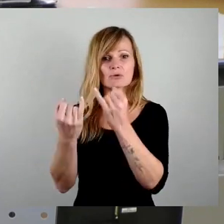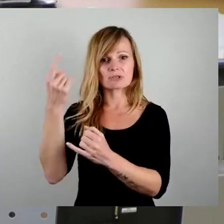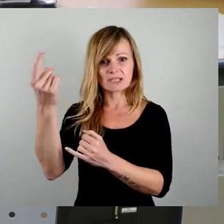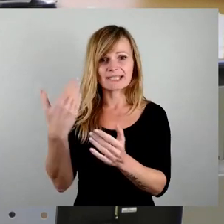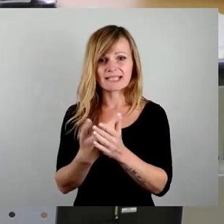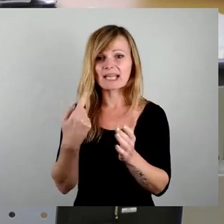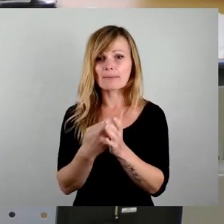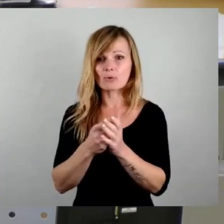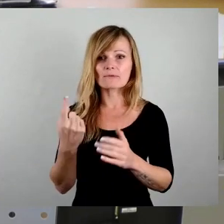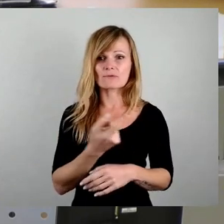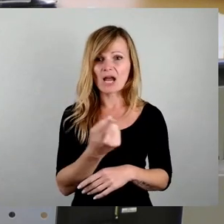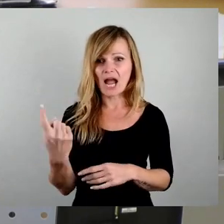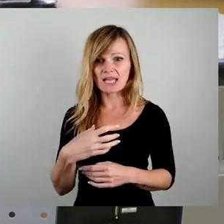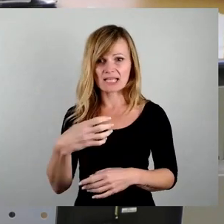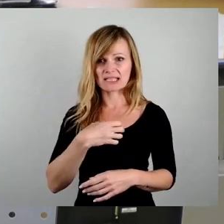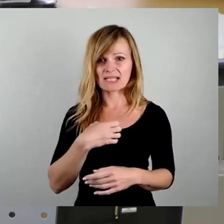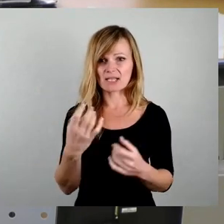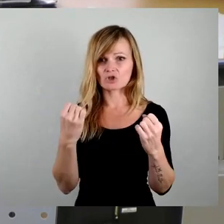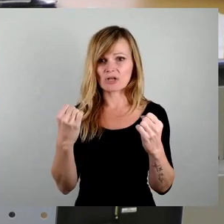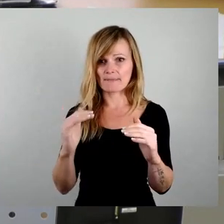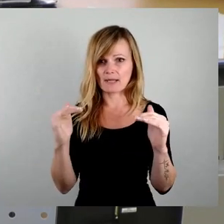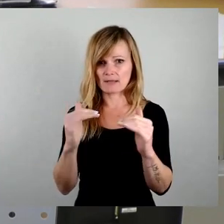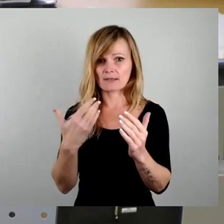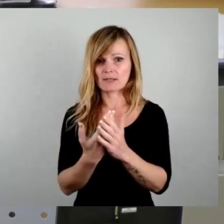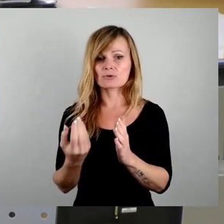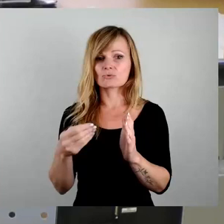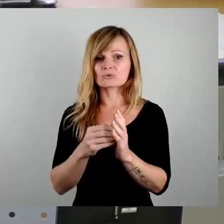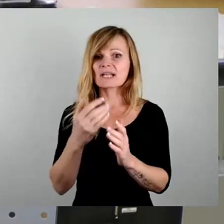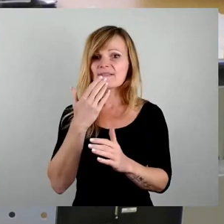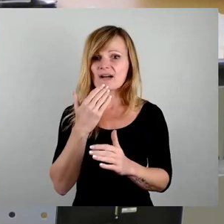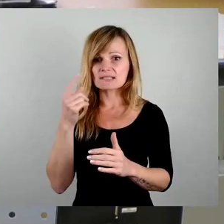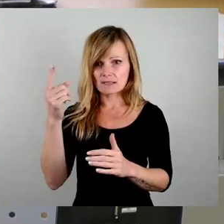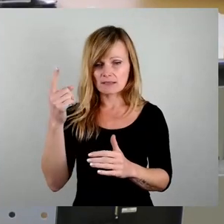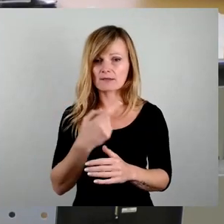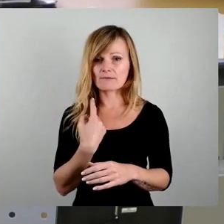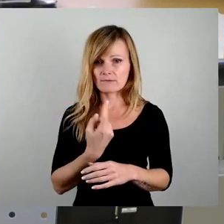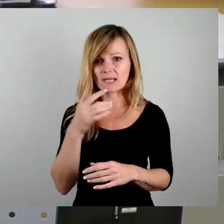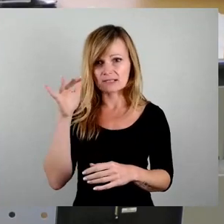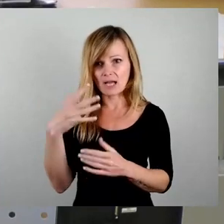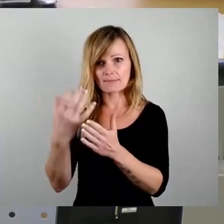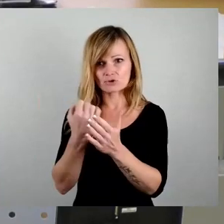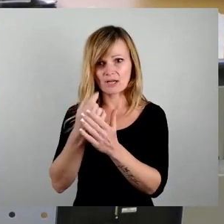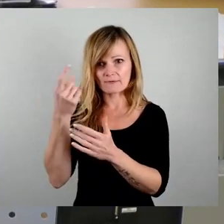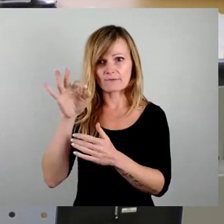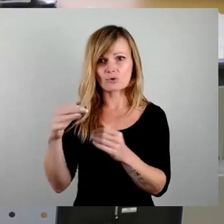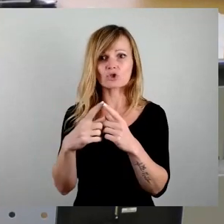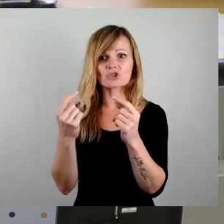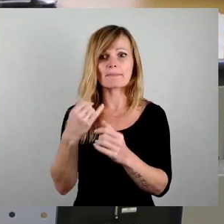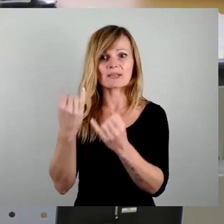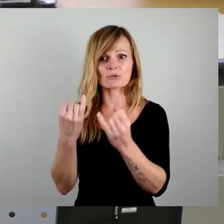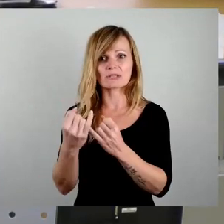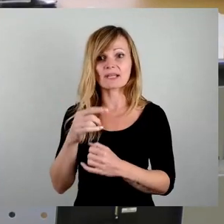Dresdner stabilisieren. Bei dem zusätzlichen Wasser, was wir da beschaffen müssen für die Schipindustrie, weil eins ist Fakt,